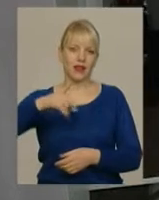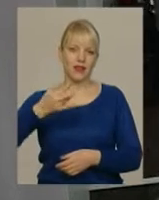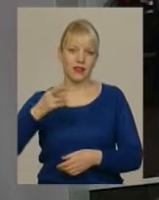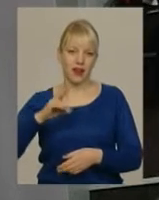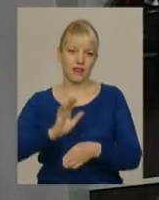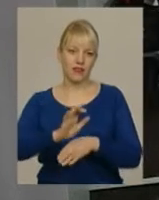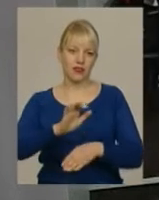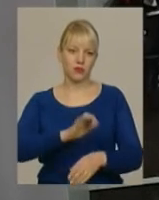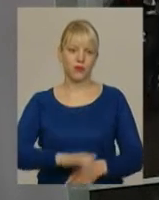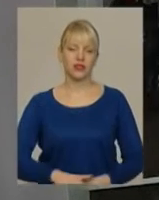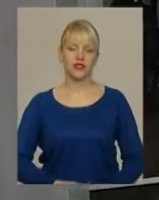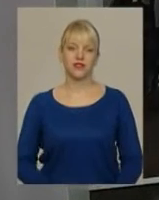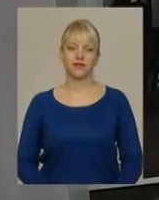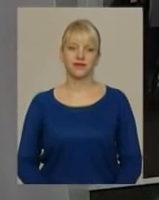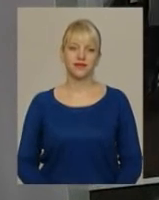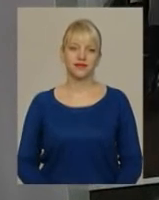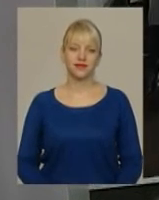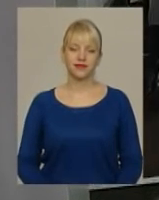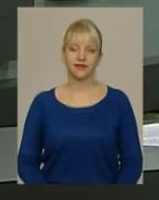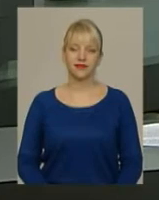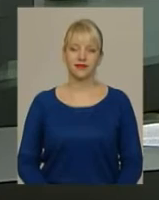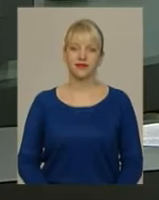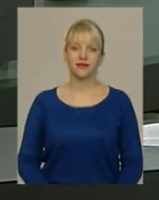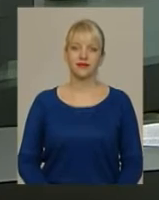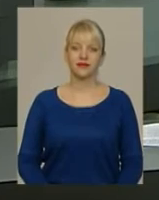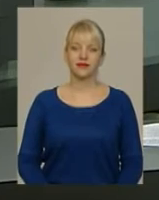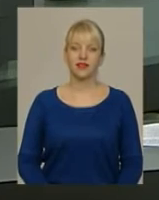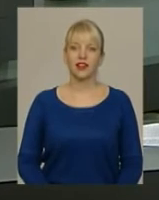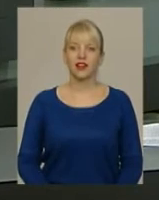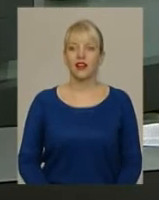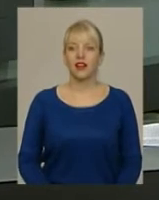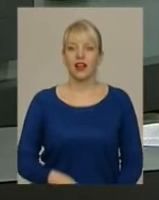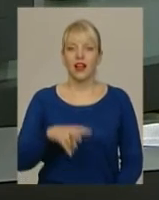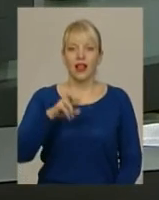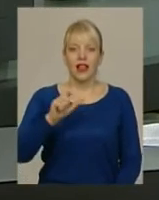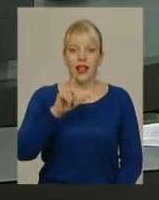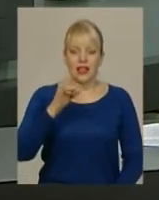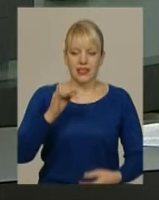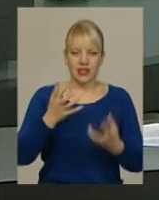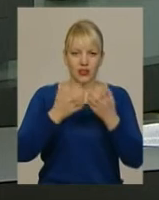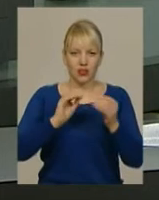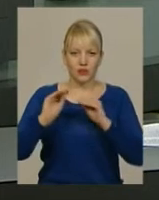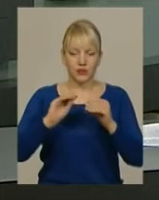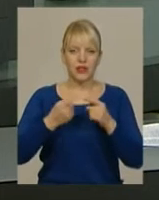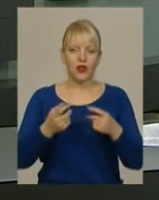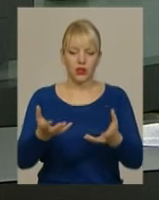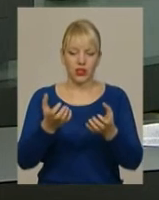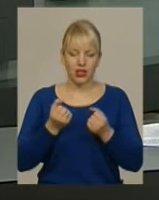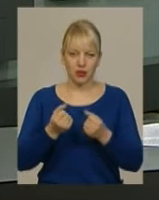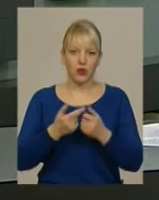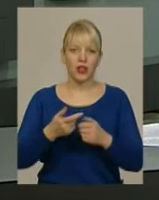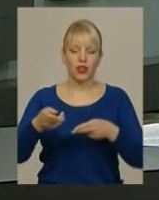Поробок, Юрій Чорний, Віктор Кривий. Новини, Поділля, Центр. Універсальний лазерний коагулятор отримало хірургічне відділення